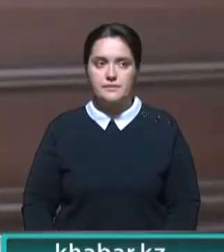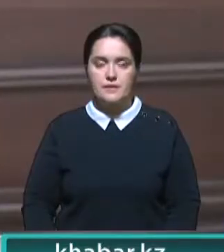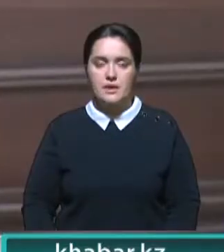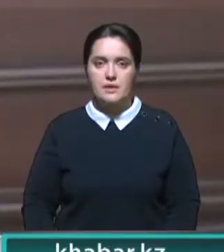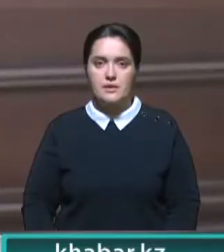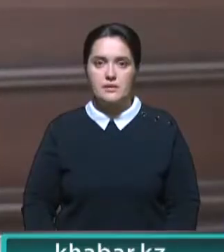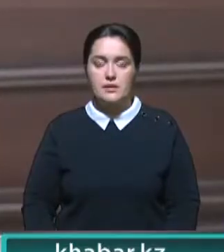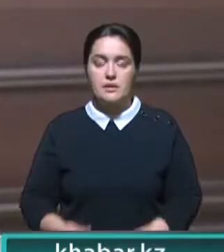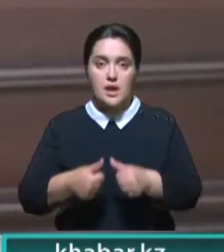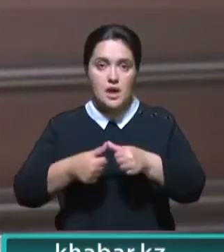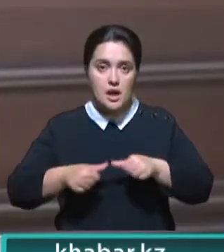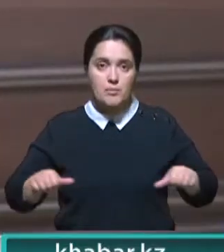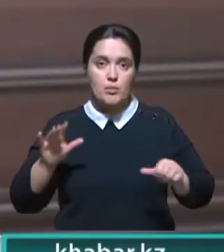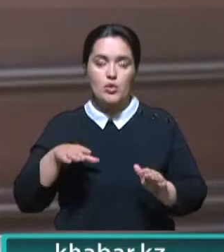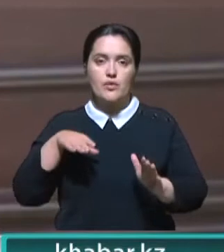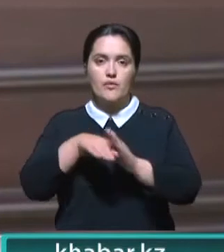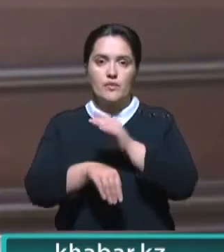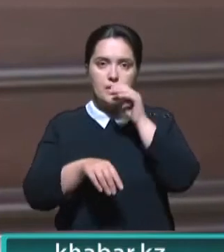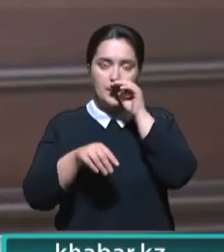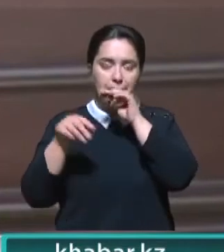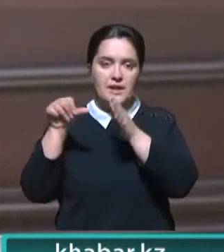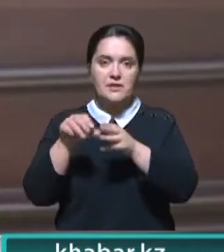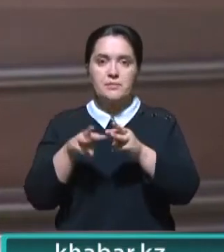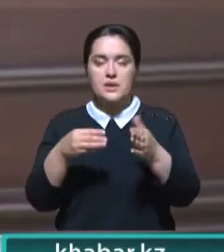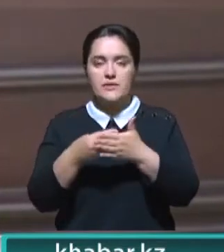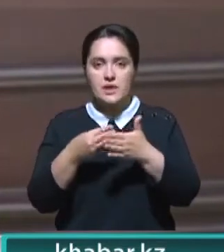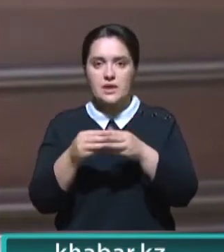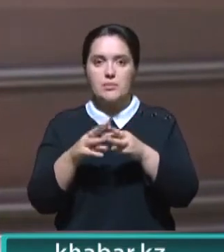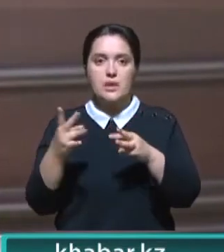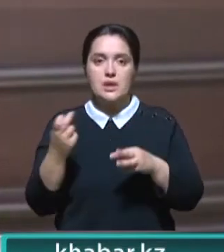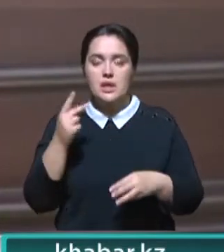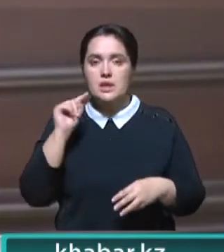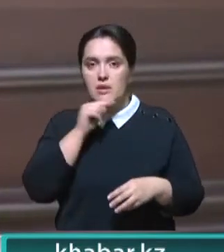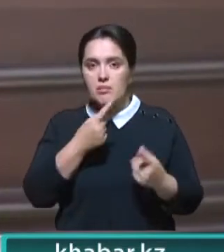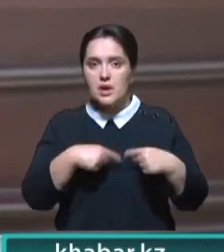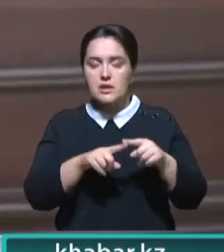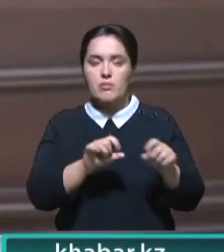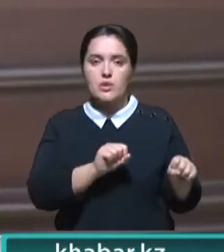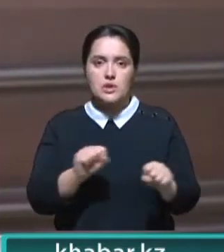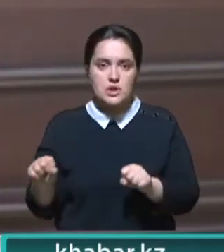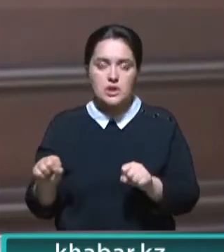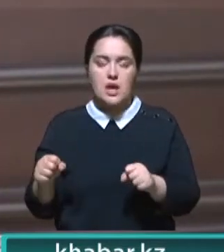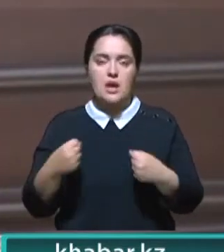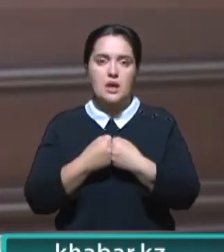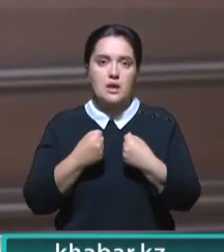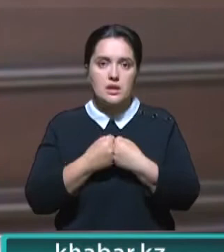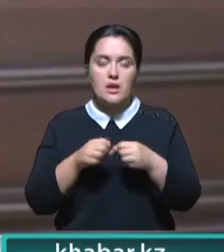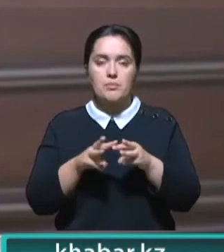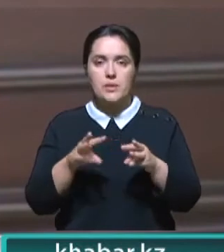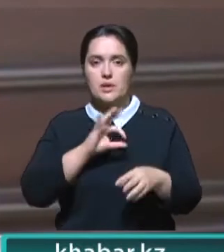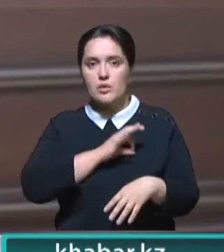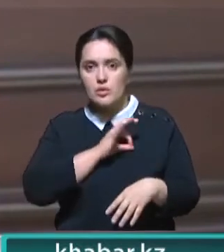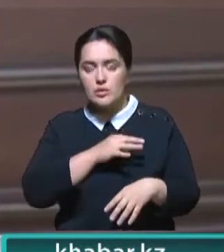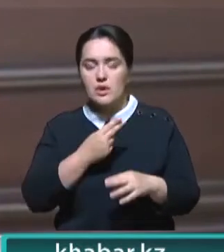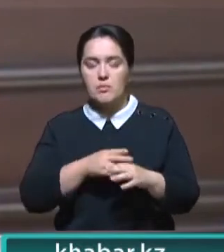В состав комиссии будут включены представители Минфина, Миннацэкономики, Агентство по защите и развитию конкуренции, Минюста,